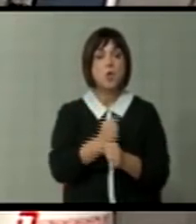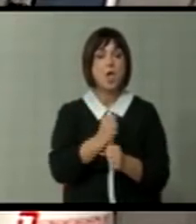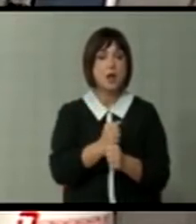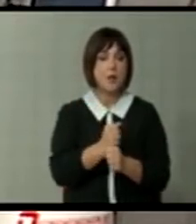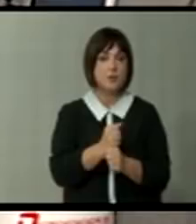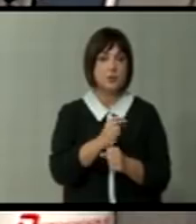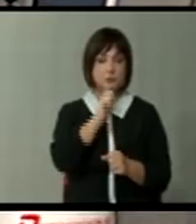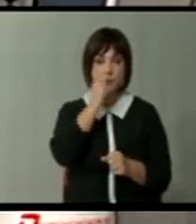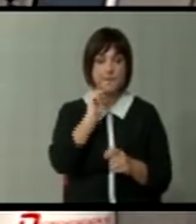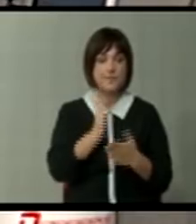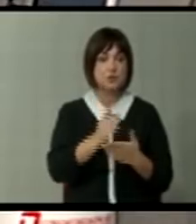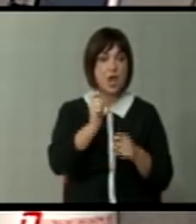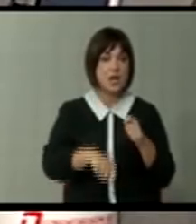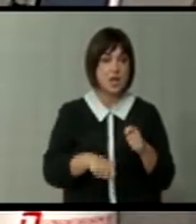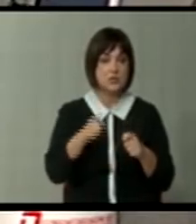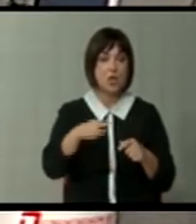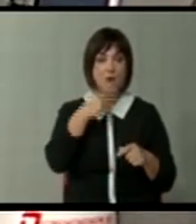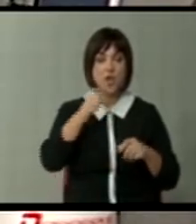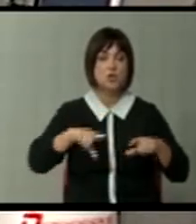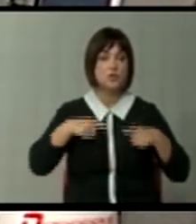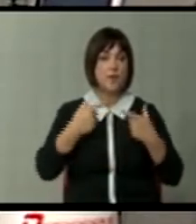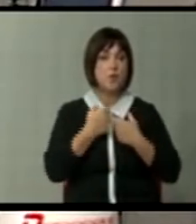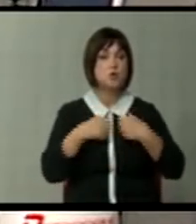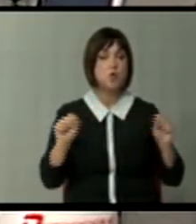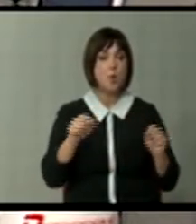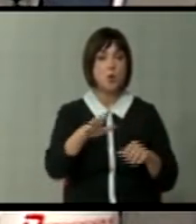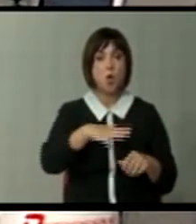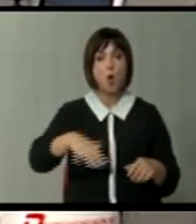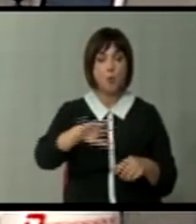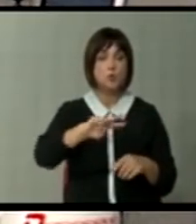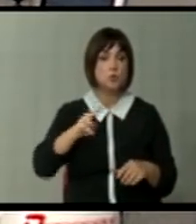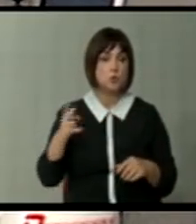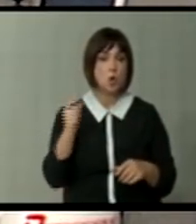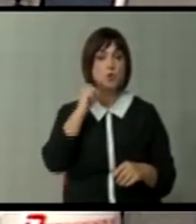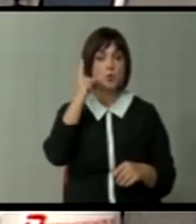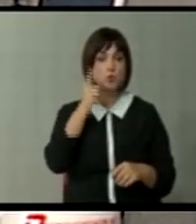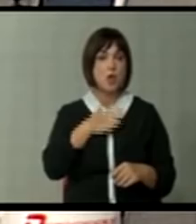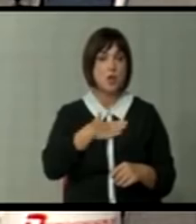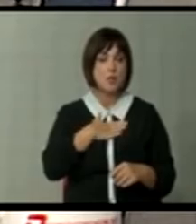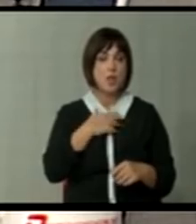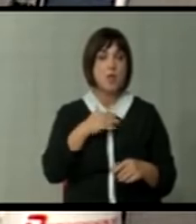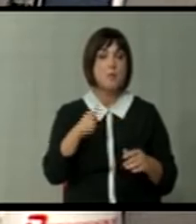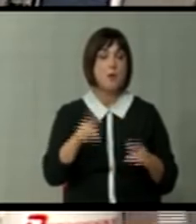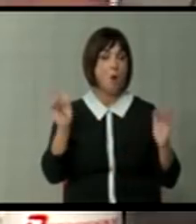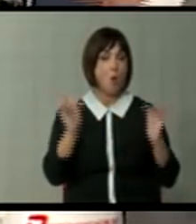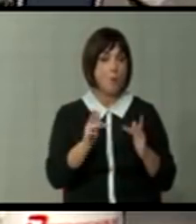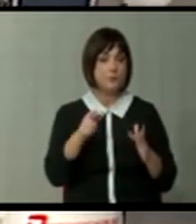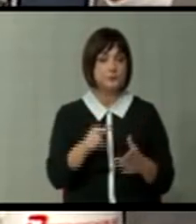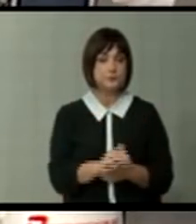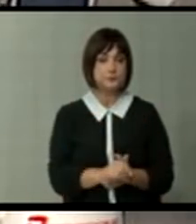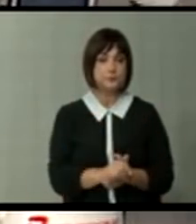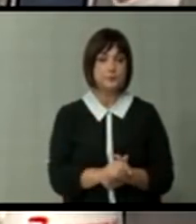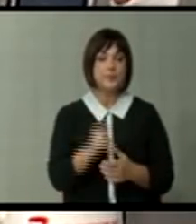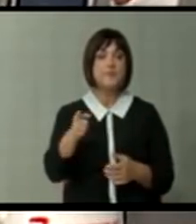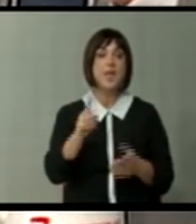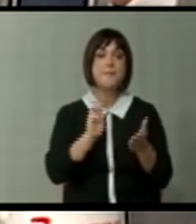затоа, затоа ќе беше казнет. А вие викате да ја кажуваме во слободно обштество. И мал милион случај, имаме оппозиционери. Вие малче се изгуби